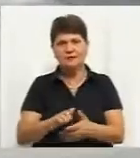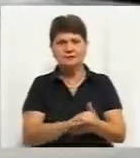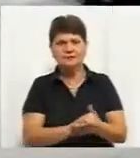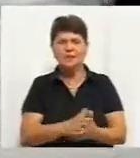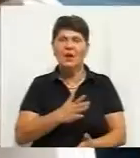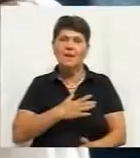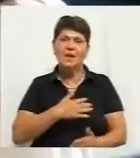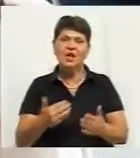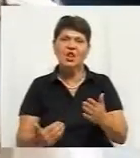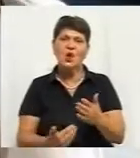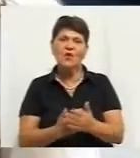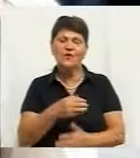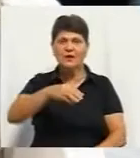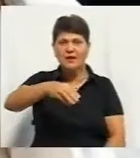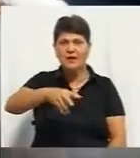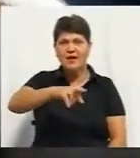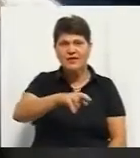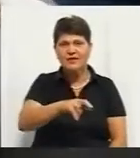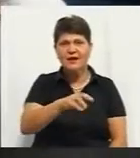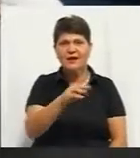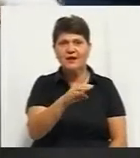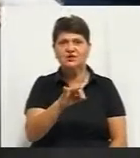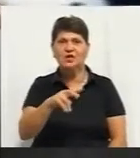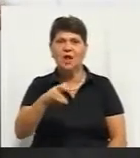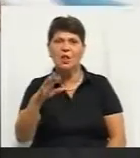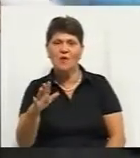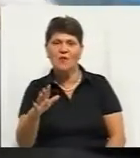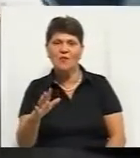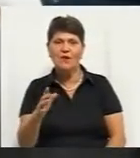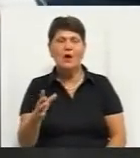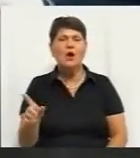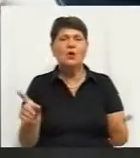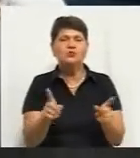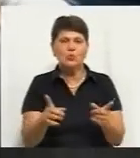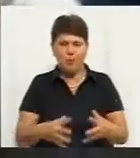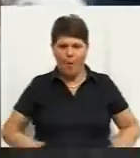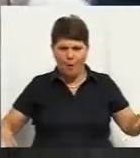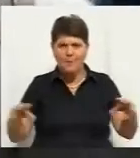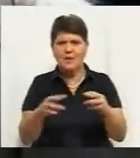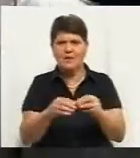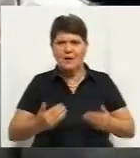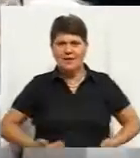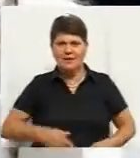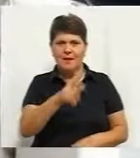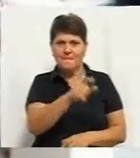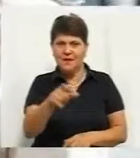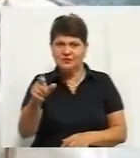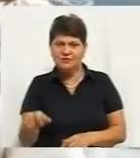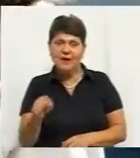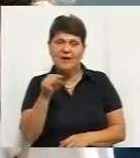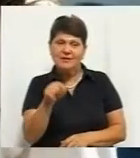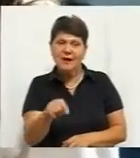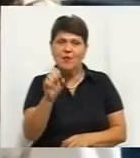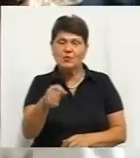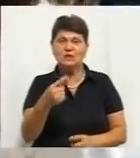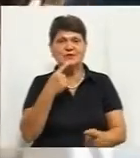новий тяжилів». Щоб у нас були зміни, ми повинні об'єднати мешканців. Тому ми зробили таку платформу, де мешканці можуть і